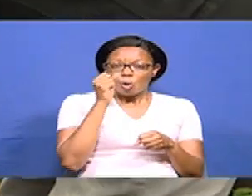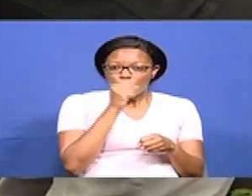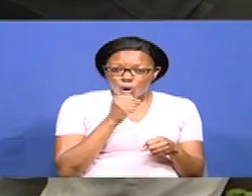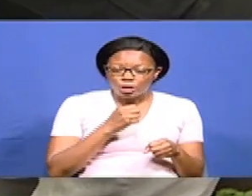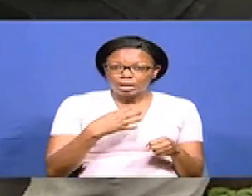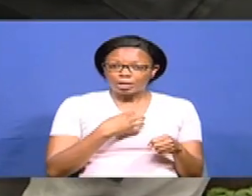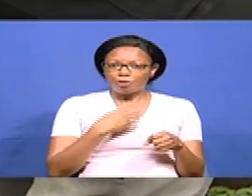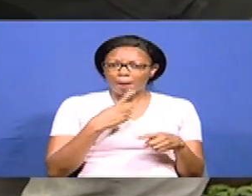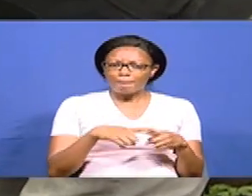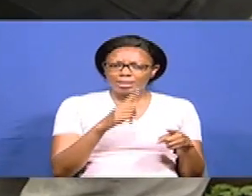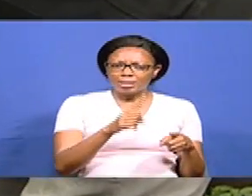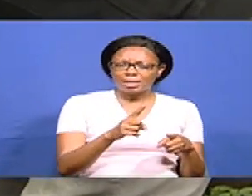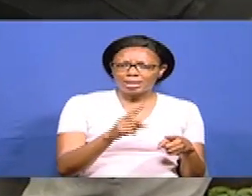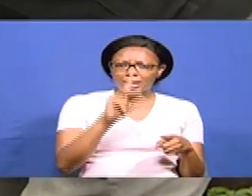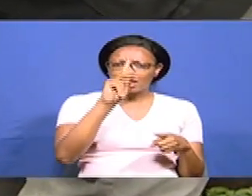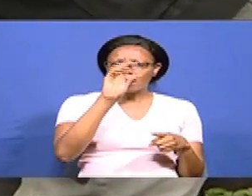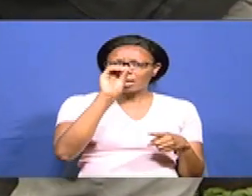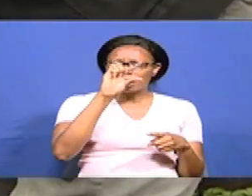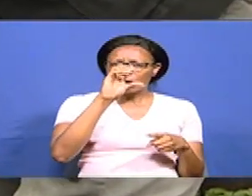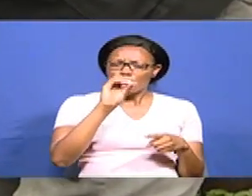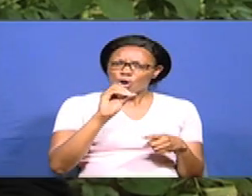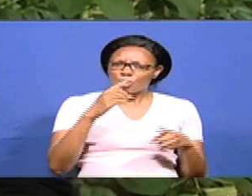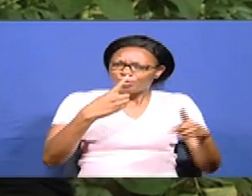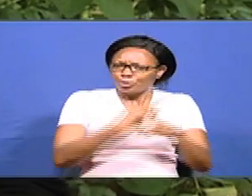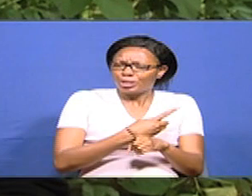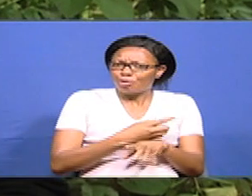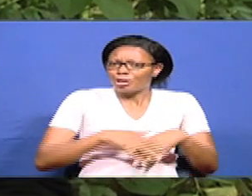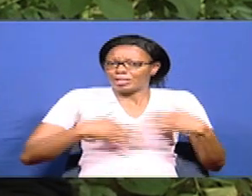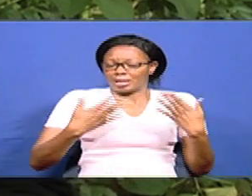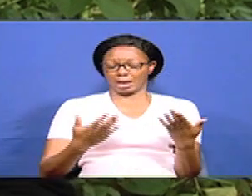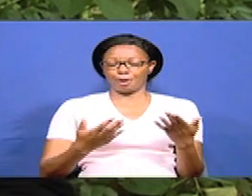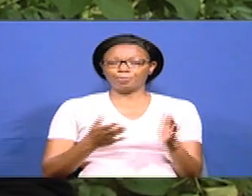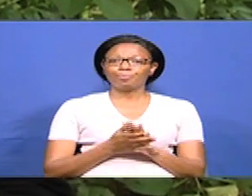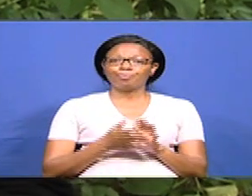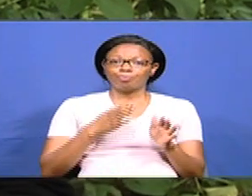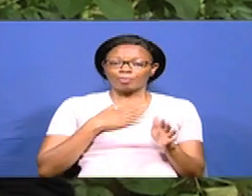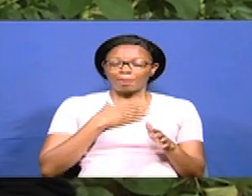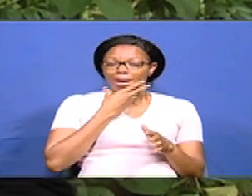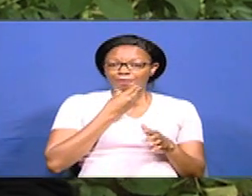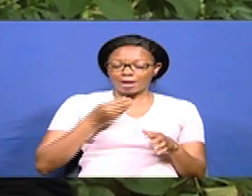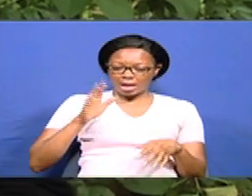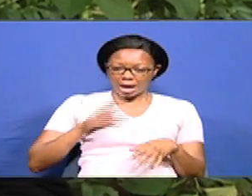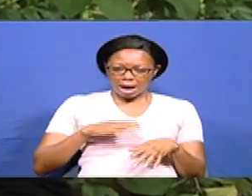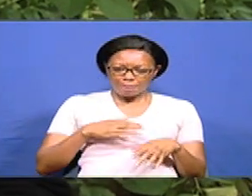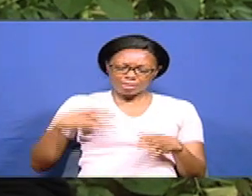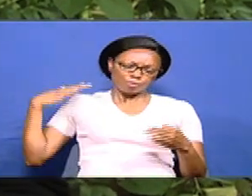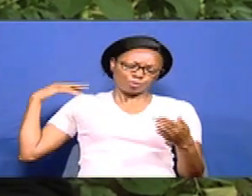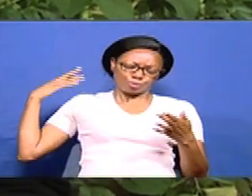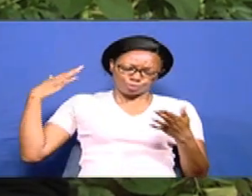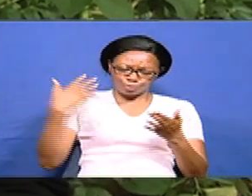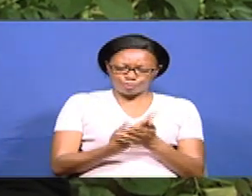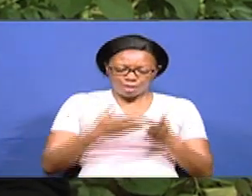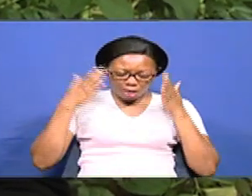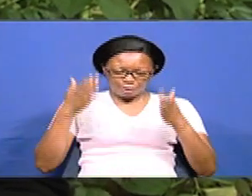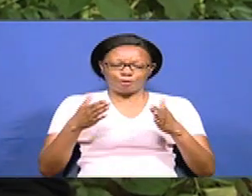kilimu alitua wapi ili kupenda kazi hii. Wazazi wangu wa umekuwa kifanya farming kwa muda mingi sana. Sasa yondo